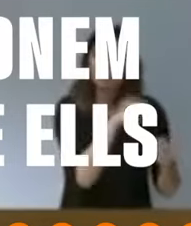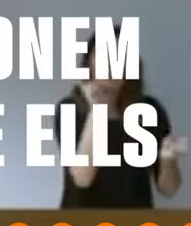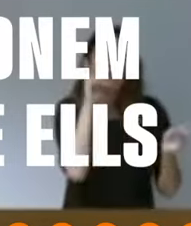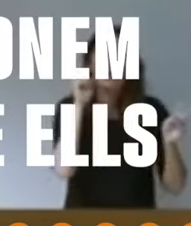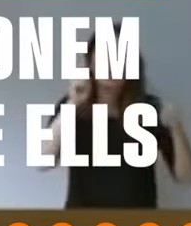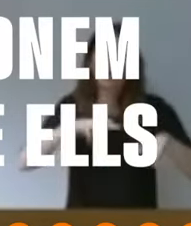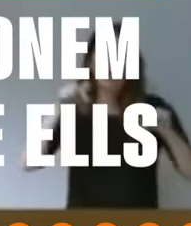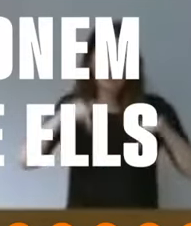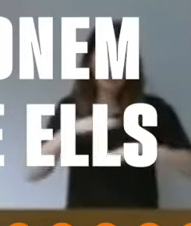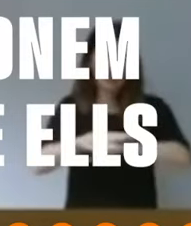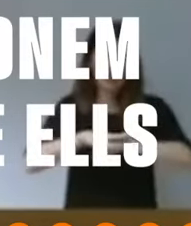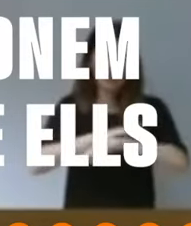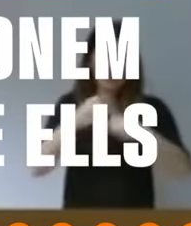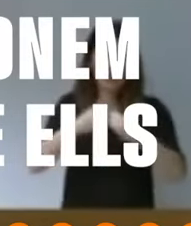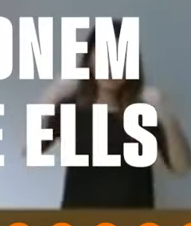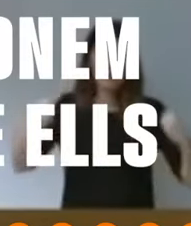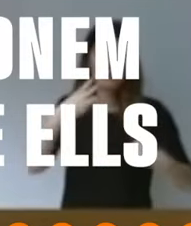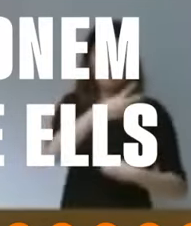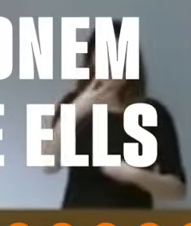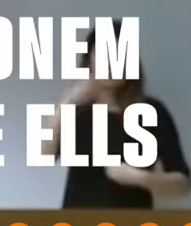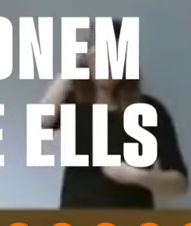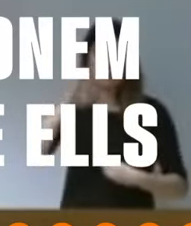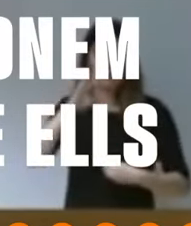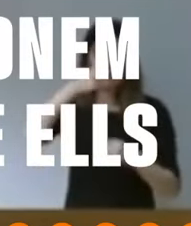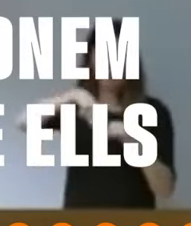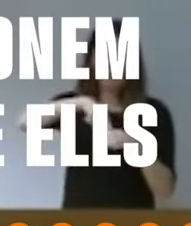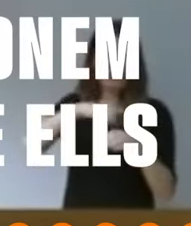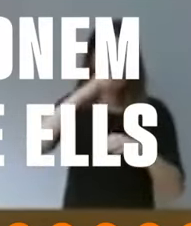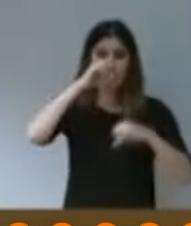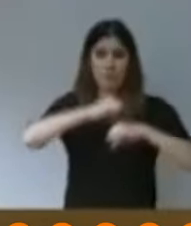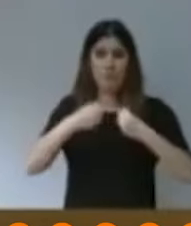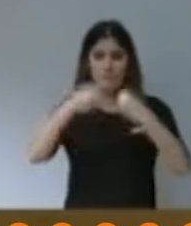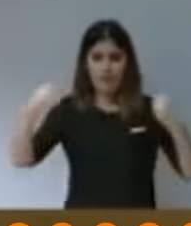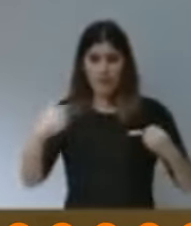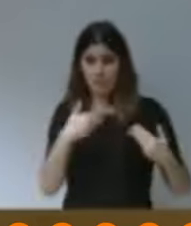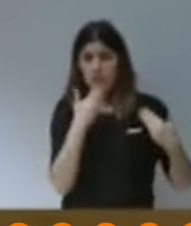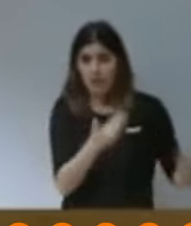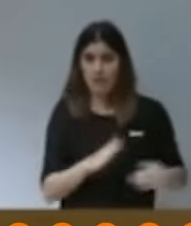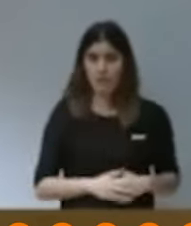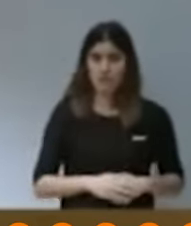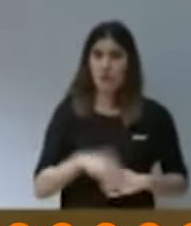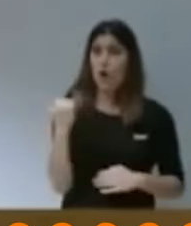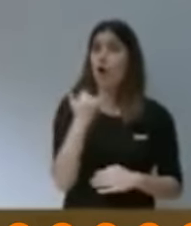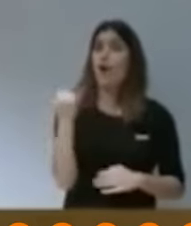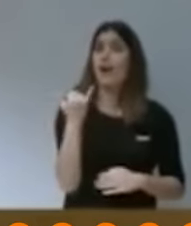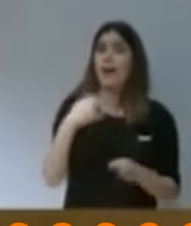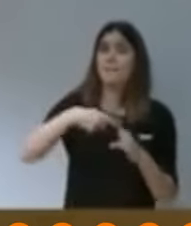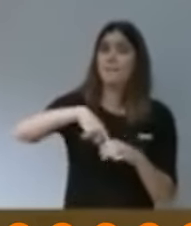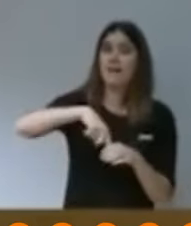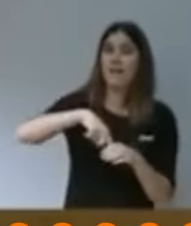reconegut que este govern ha ampliat un 33% les places de persones majors. Clar que m'agradaria a mi que foren places